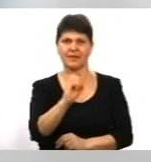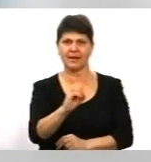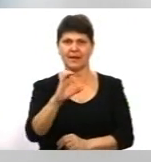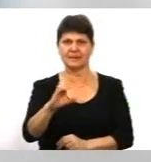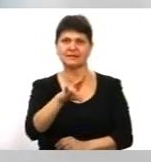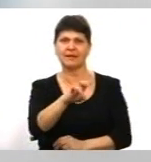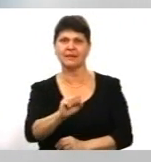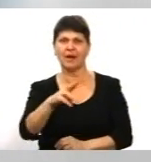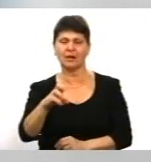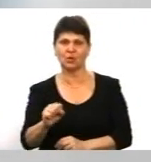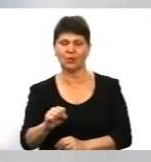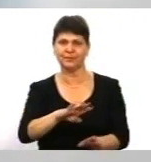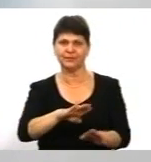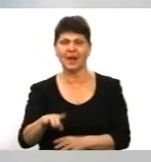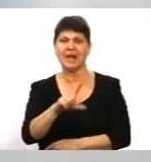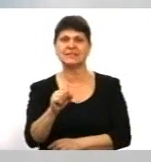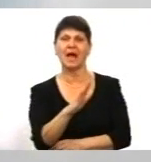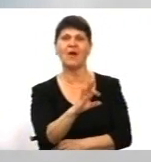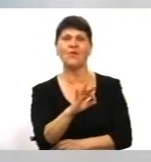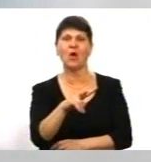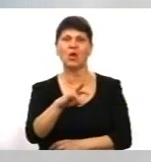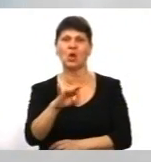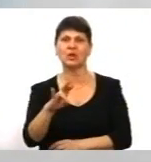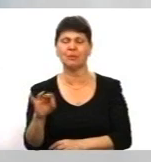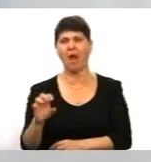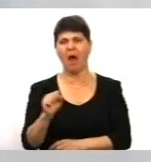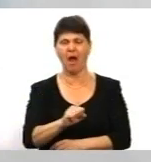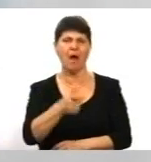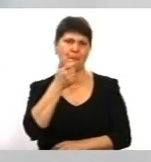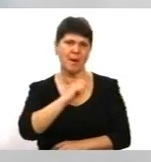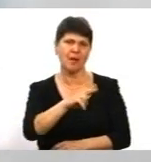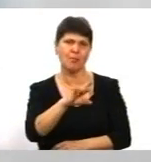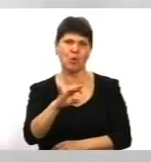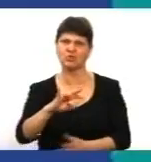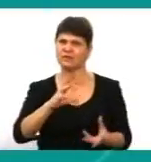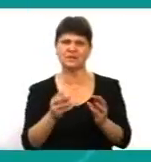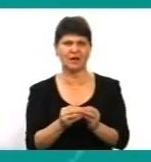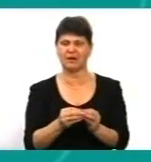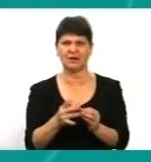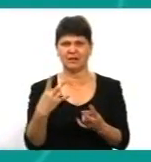За Володимира. А пан Порошенко не дав нам шанс взагалі голосувати. І це є неправильно.